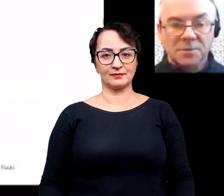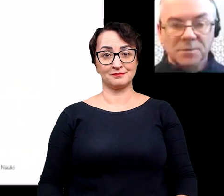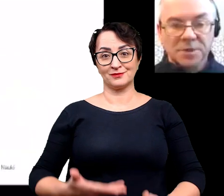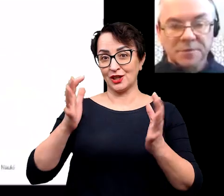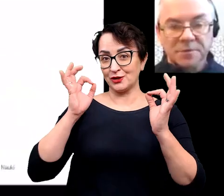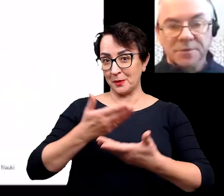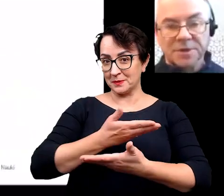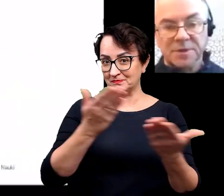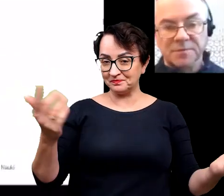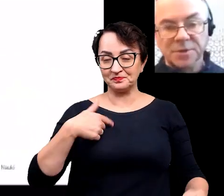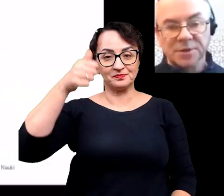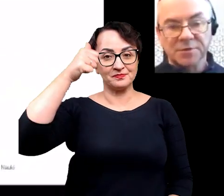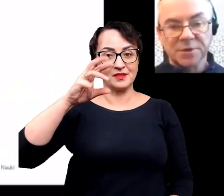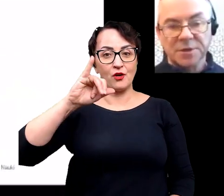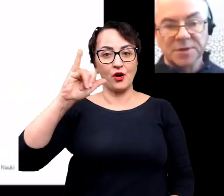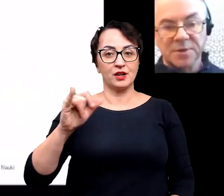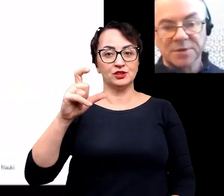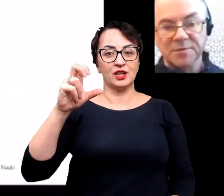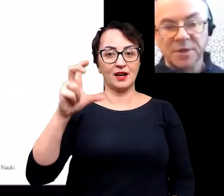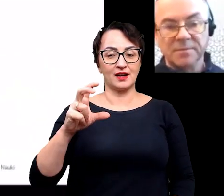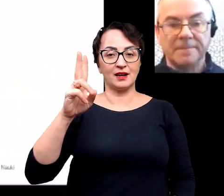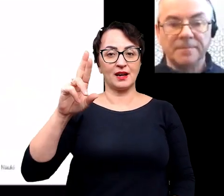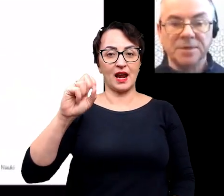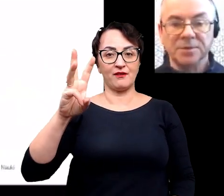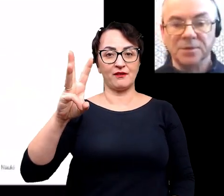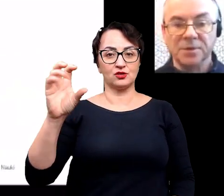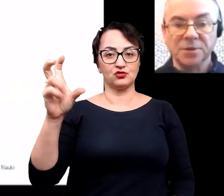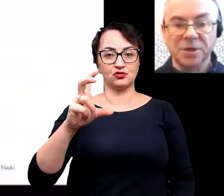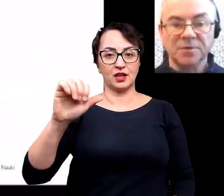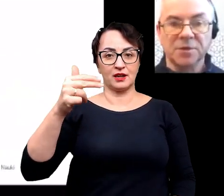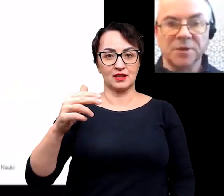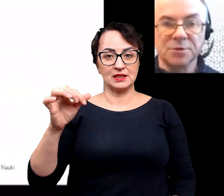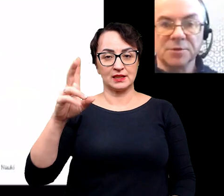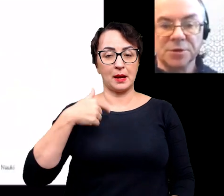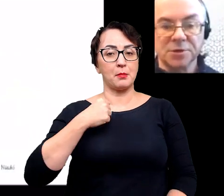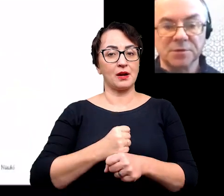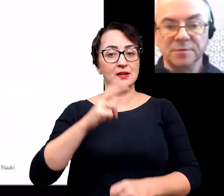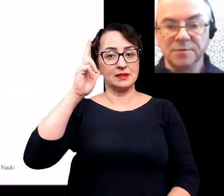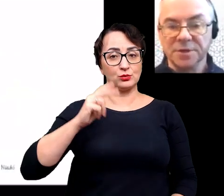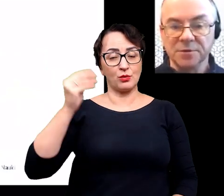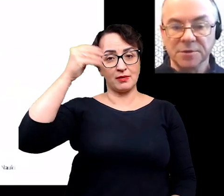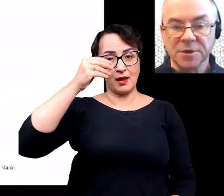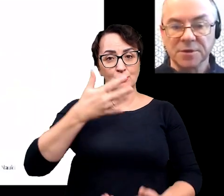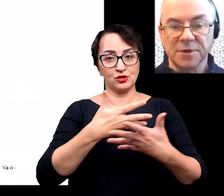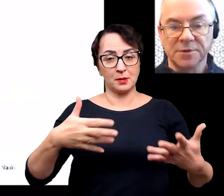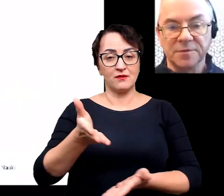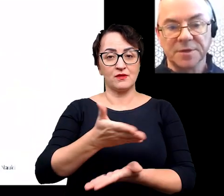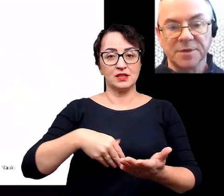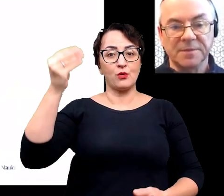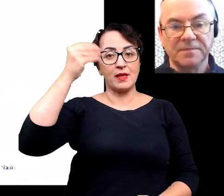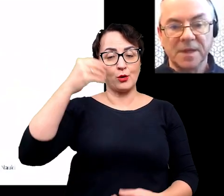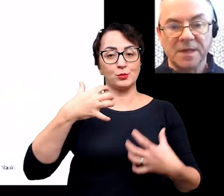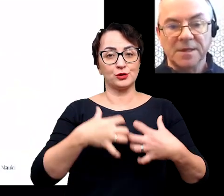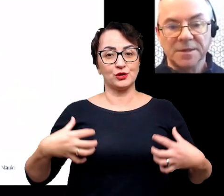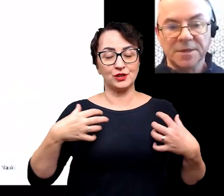Dzień dobry Państwu, nazywa się Wojciech Krawczyński, jestem pracownikiem Instytutu Nauk o Ziemi i Wydziału Narodniczych Uniwersytetu Śląskiego w